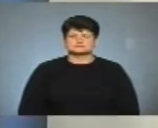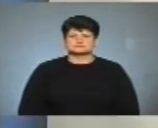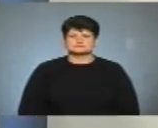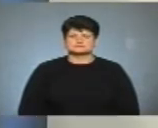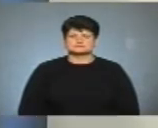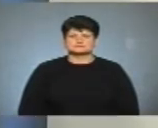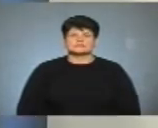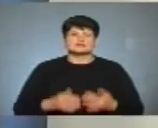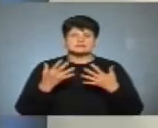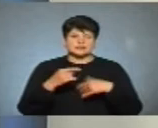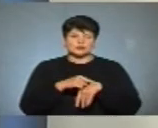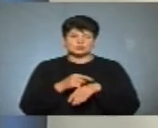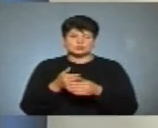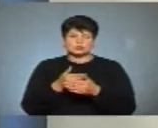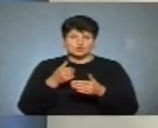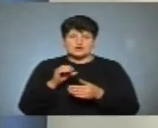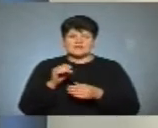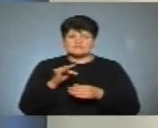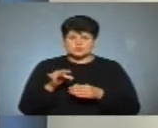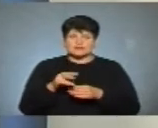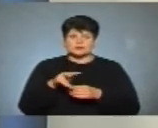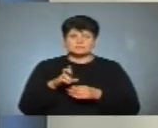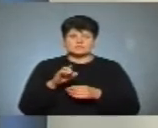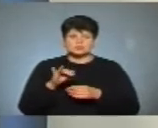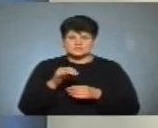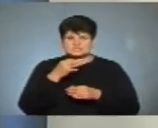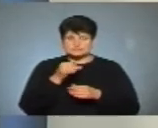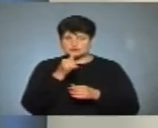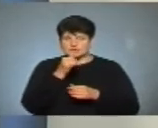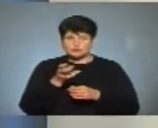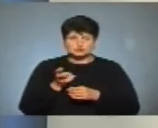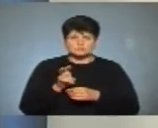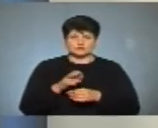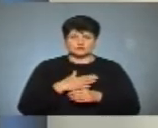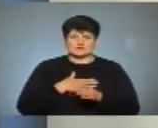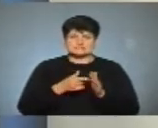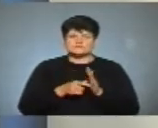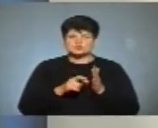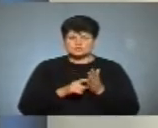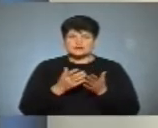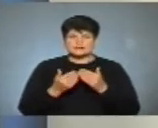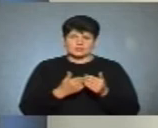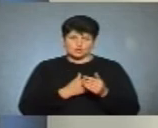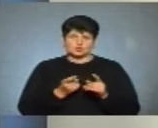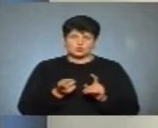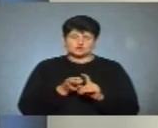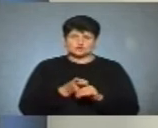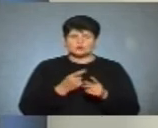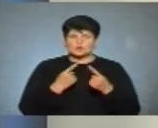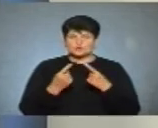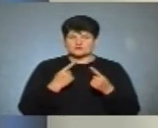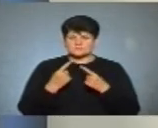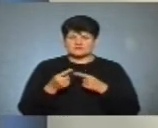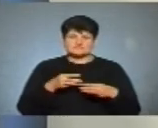Це кілька годин до ефіру. Леонід Боцюра повідомив, що не може прийти до нас у студію, але хоче долучитися до розмови